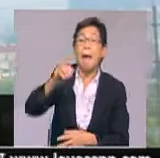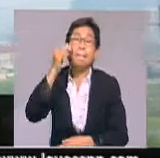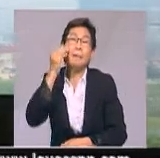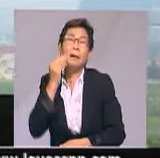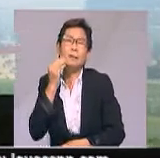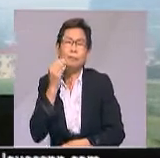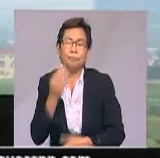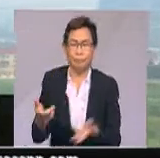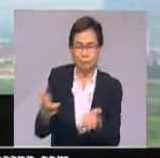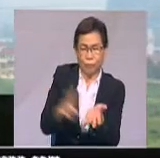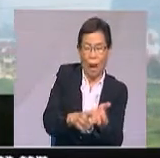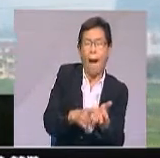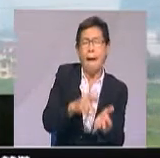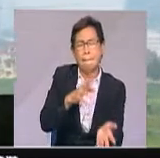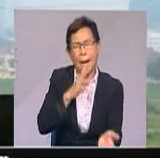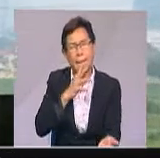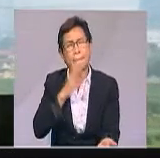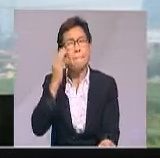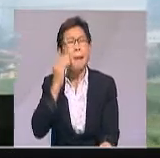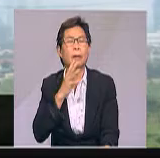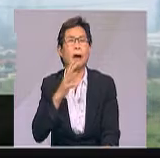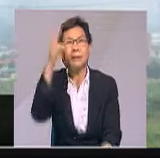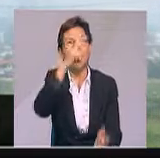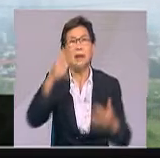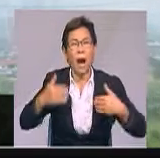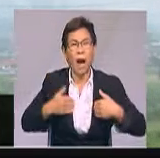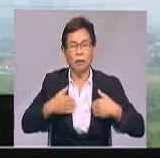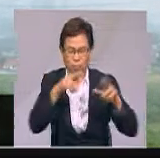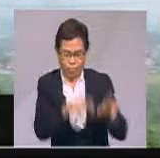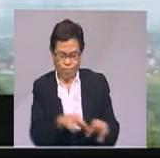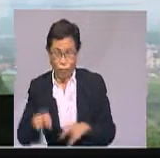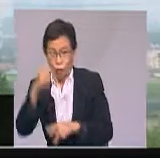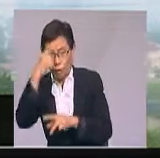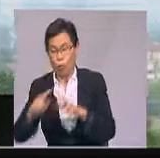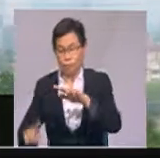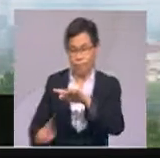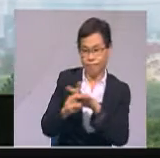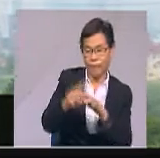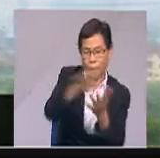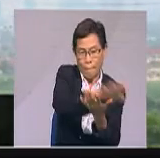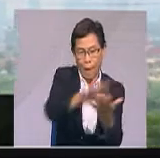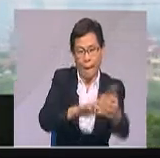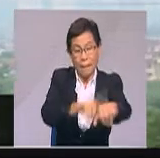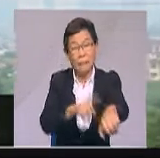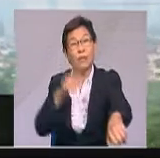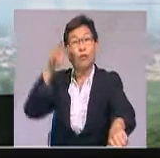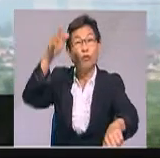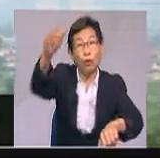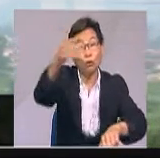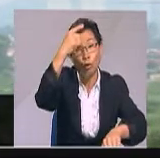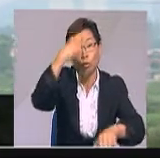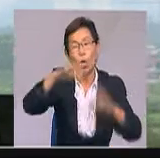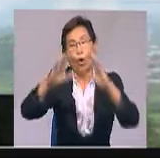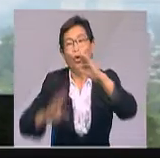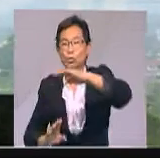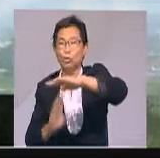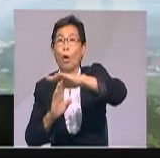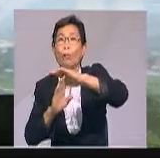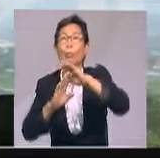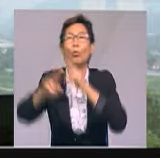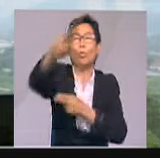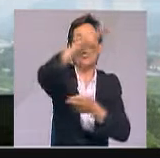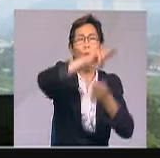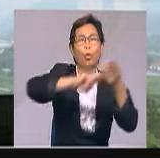Mahathir Mohamad dilaporkan berkata, kerajaan mempunyai rancangan untuk mewujudkan pelan jangka panjang bagi menangani jerebu